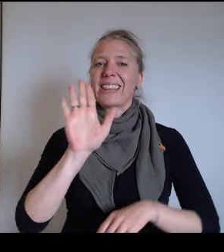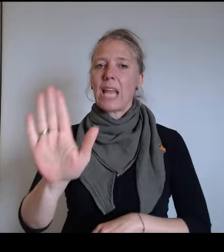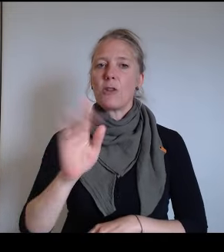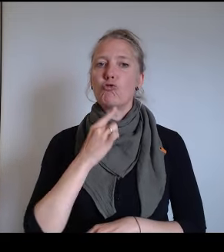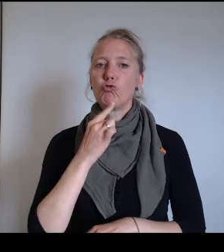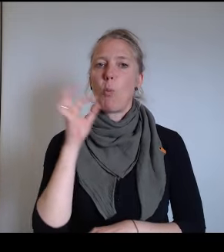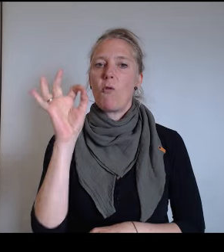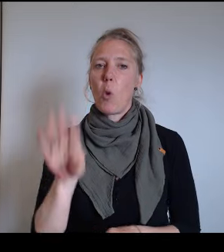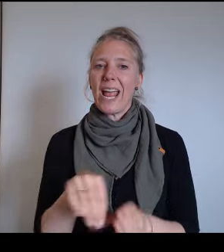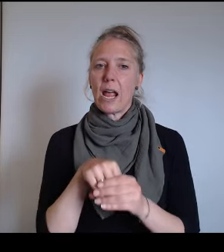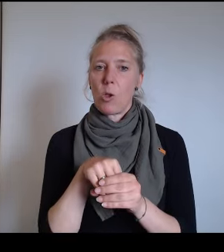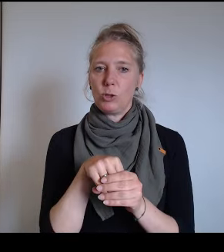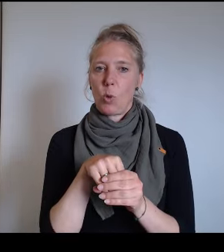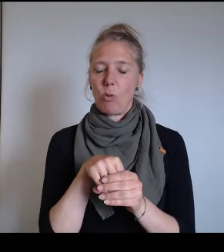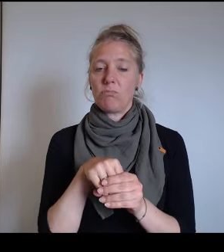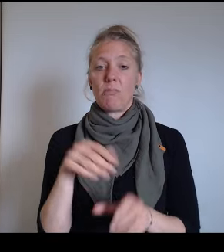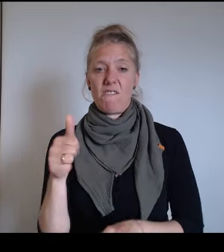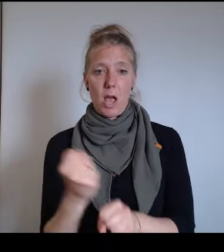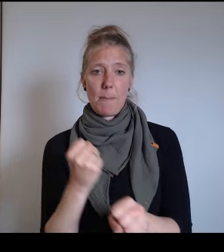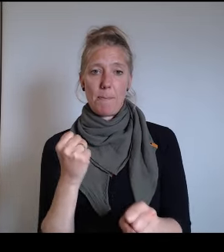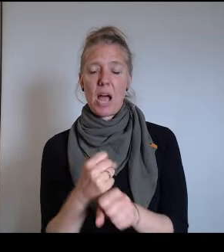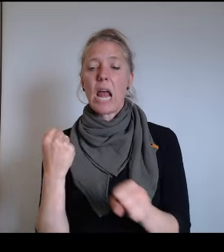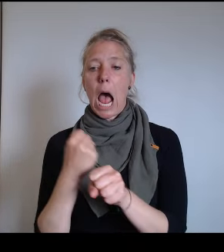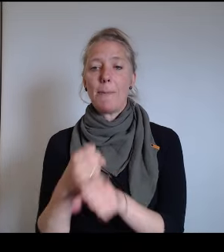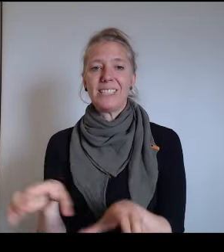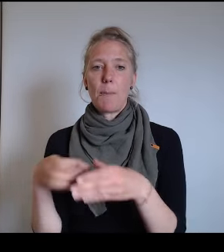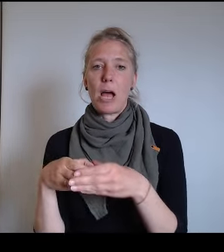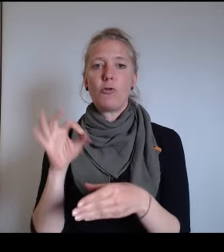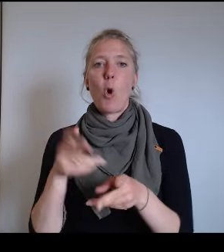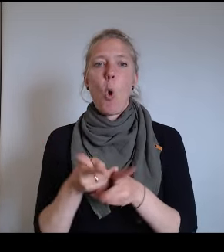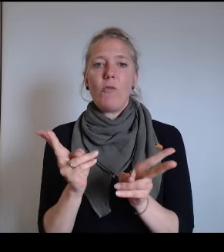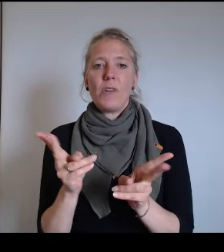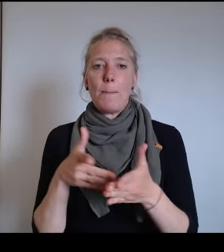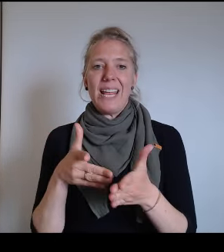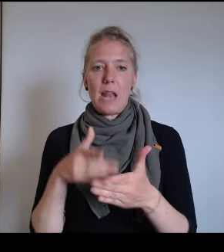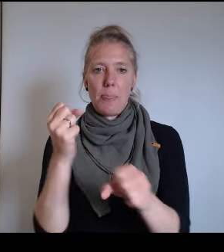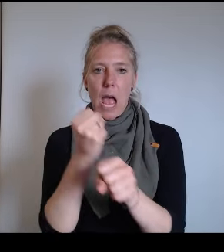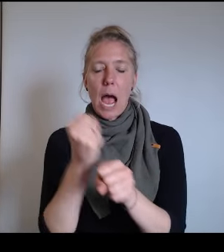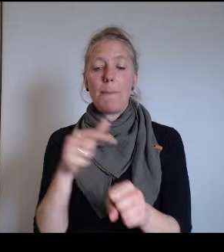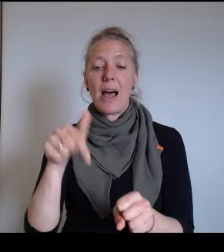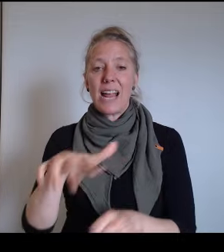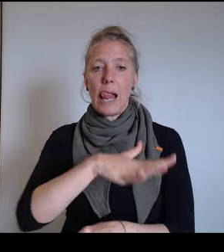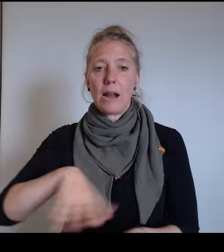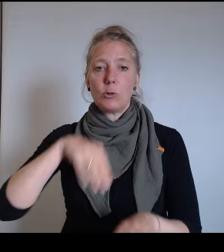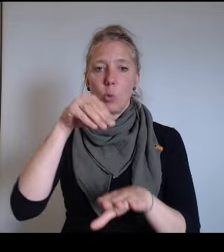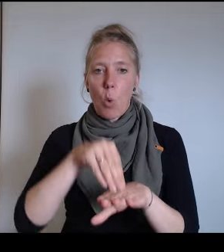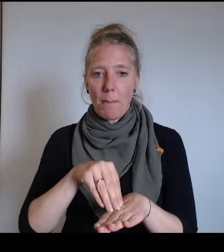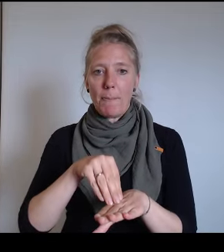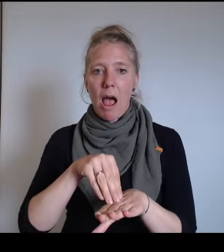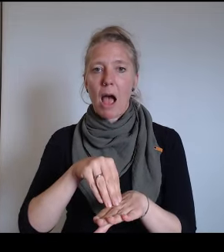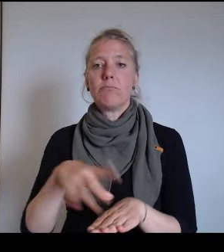Deine Stimme für Inklusion der Arbeitsgemeinschaft Offene Behindertenarbeit im Landkreis Neumarkt einen